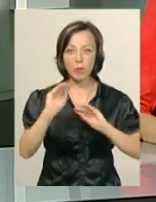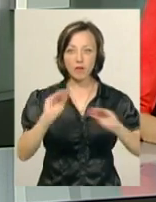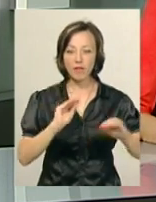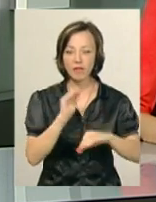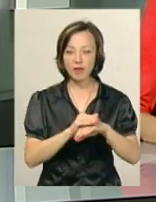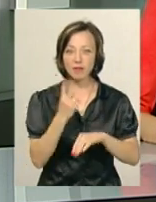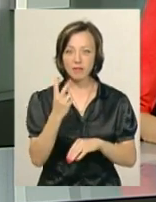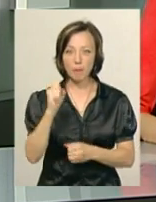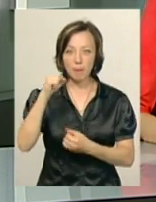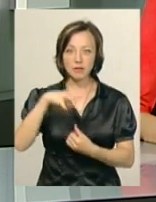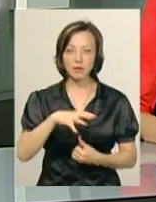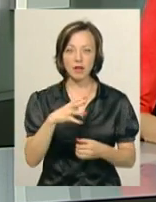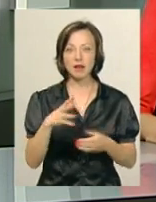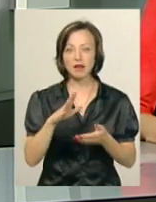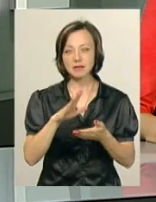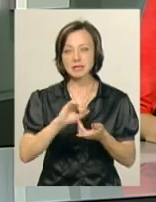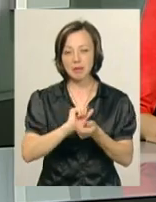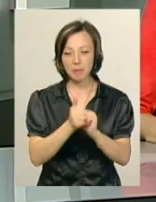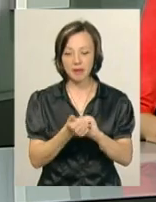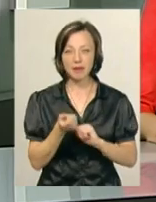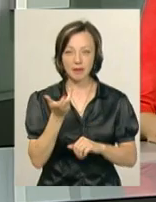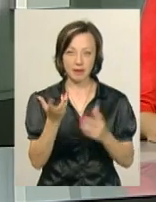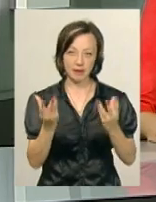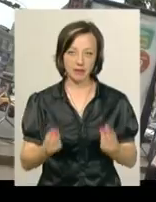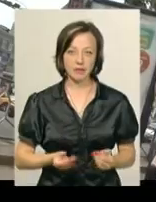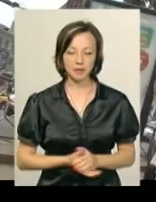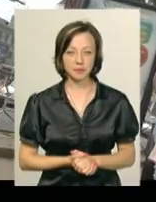виявили дві парасолі з дефектом і їх замінять за кілька днів.